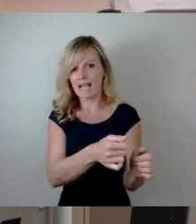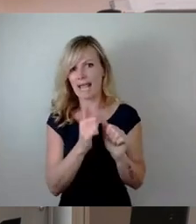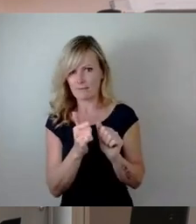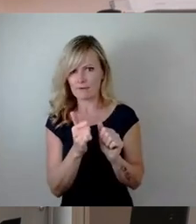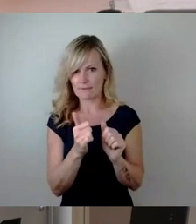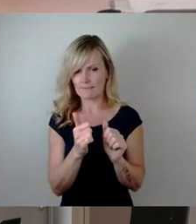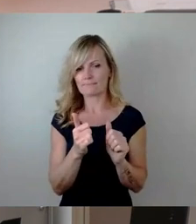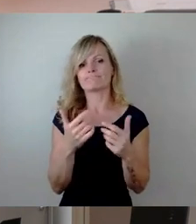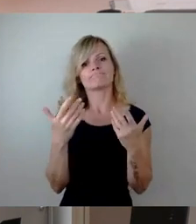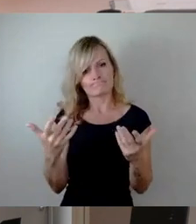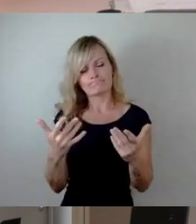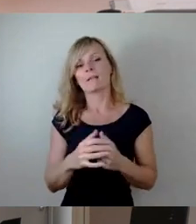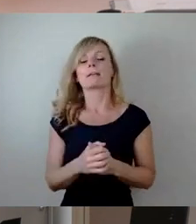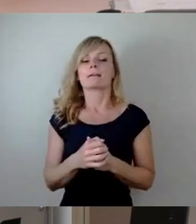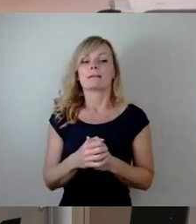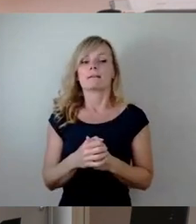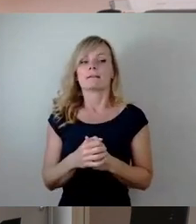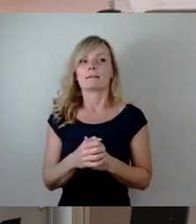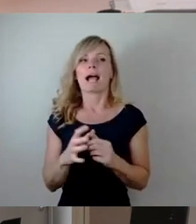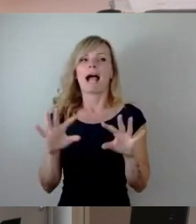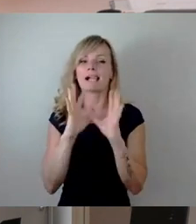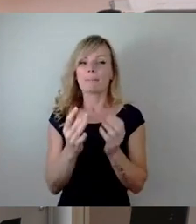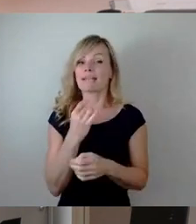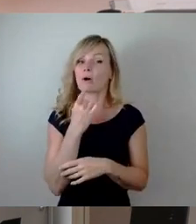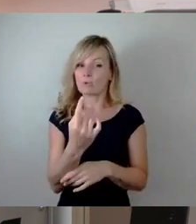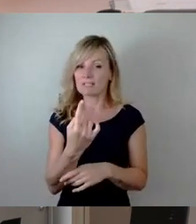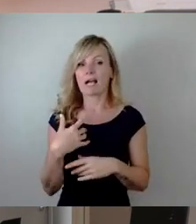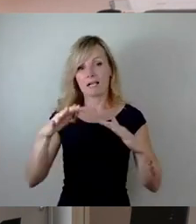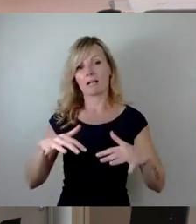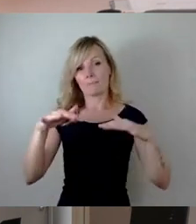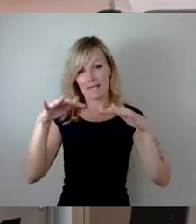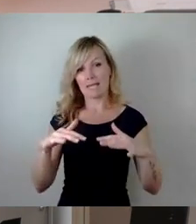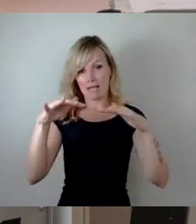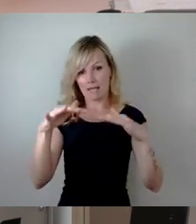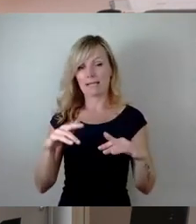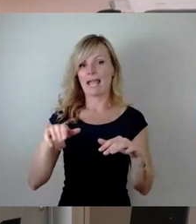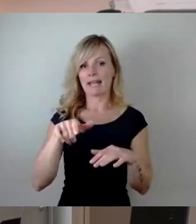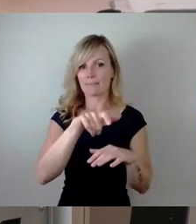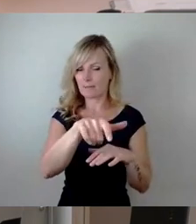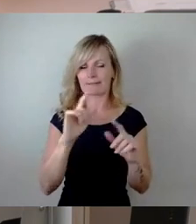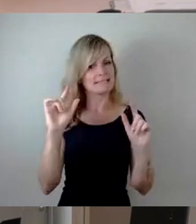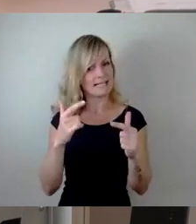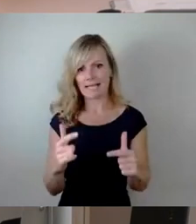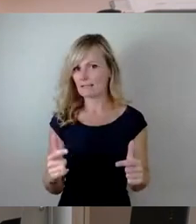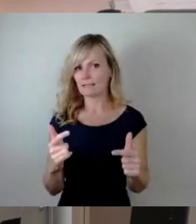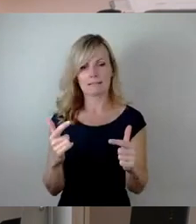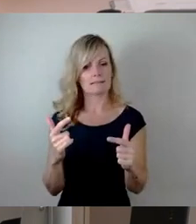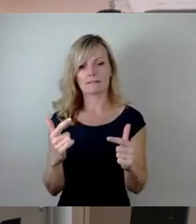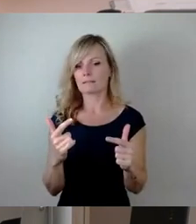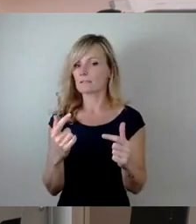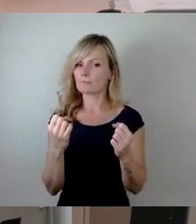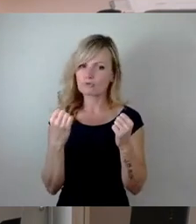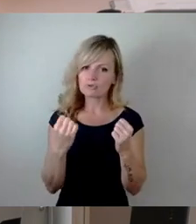ist, dass auf den grundsätzlichen Pegel der Elbe keine signifikanten Auswirkungen auftreten werden.